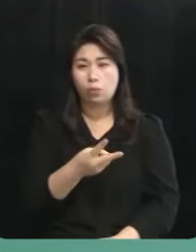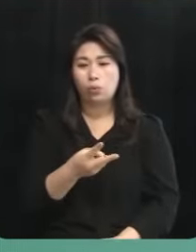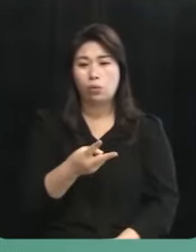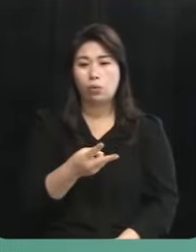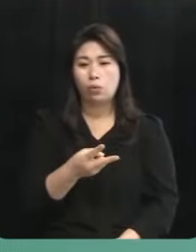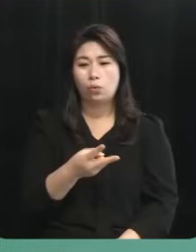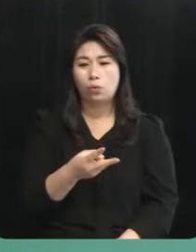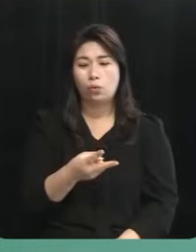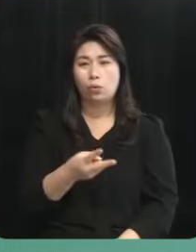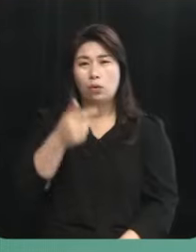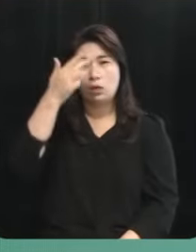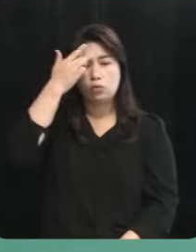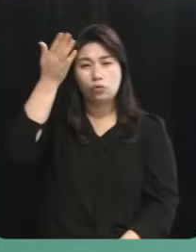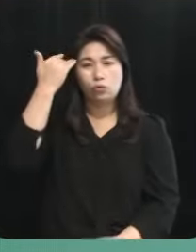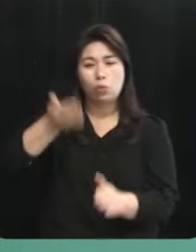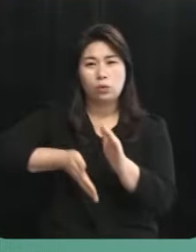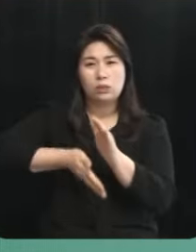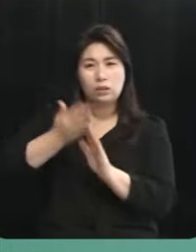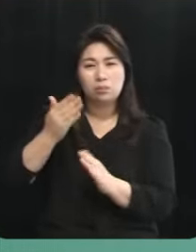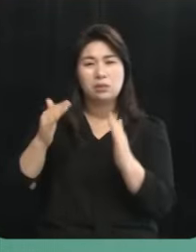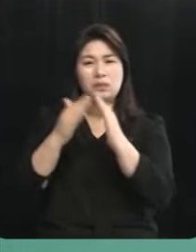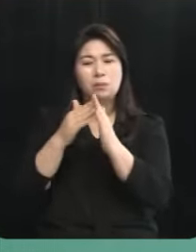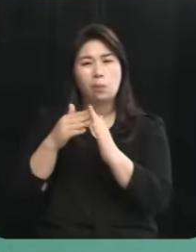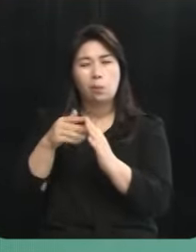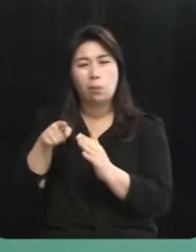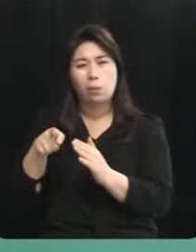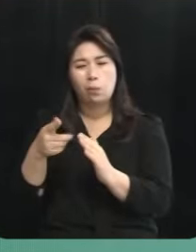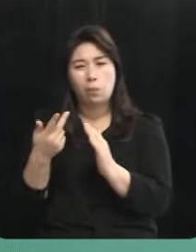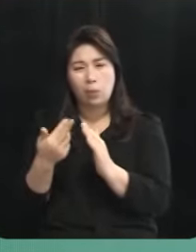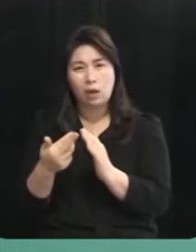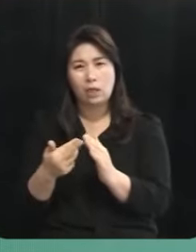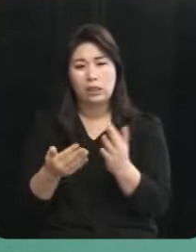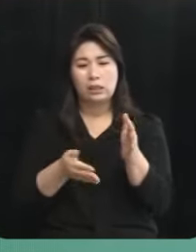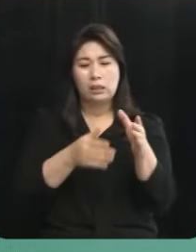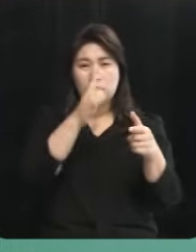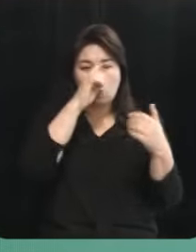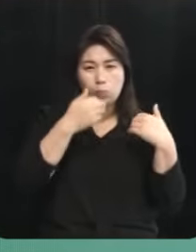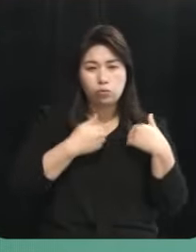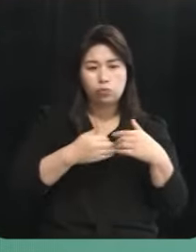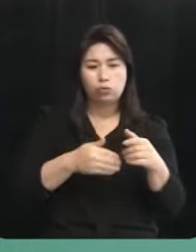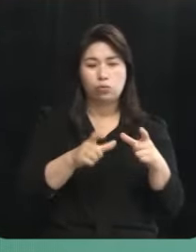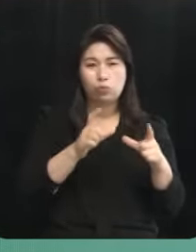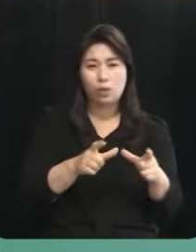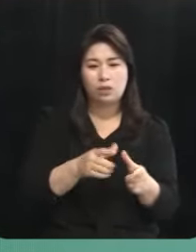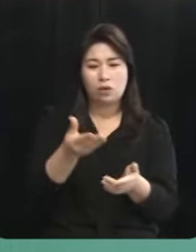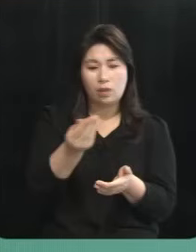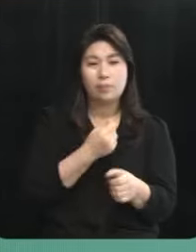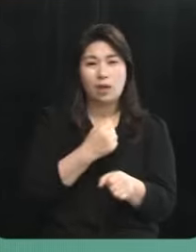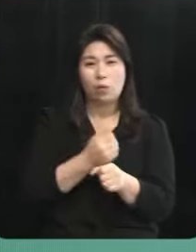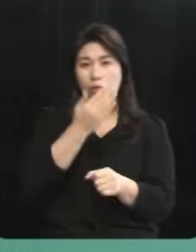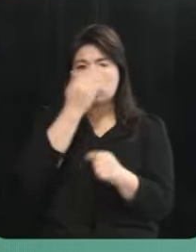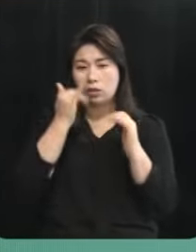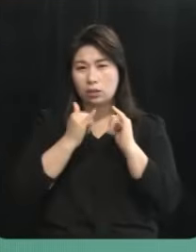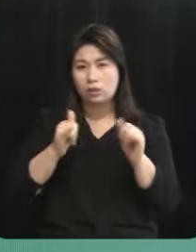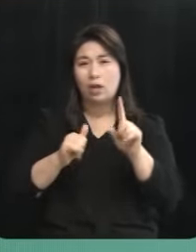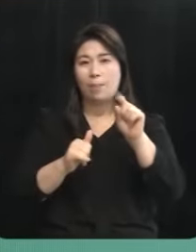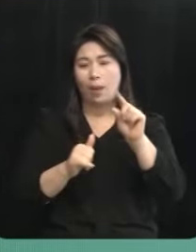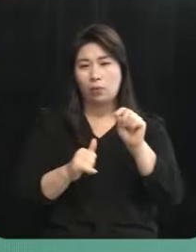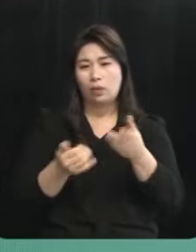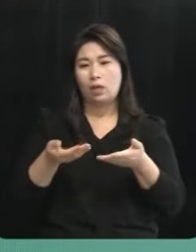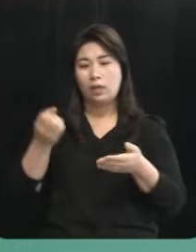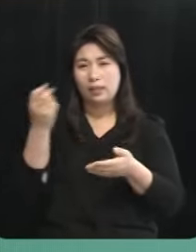구도심에 있는 공실을 정부와 지자체에서 임대를 하고 청년들에게 다시 1만원에